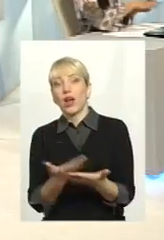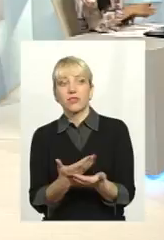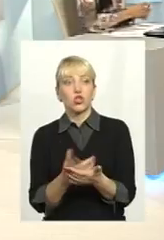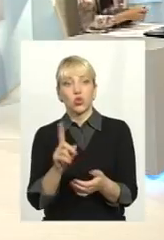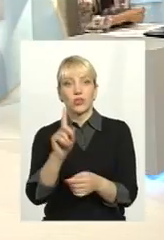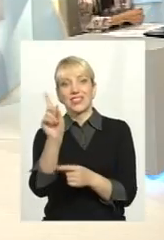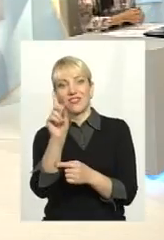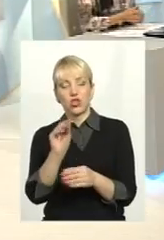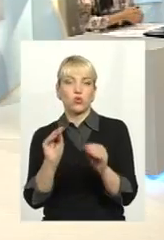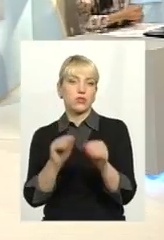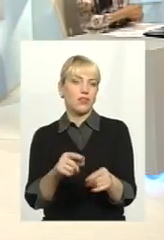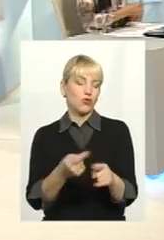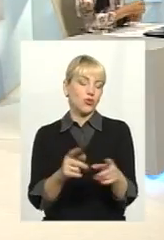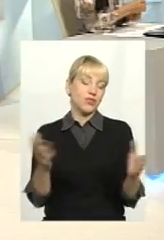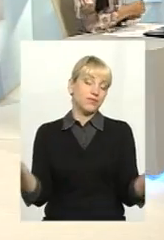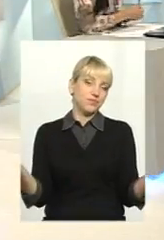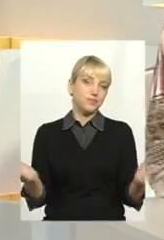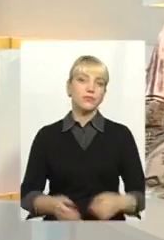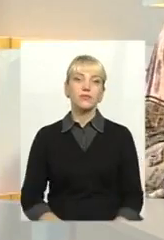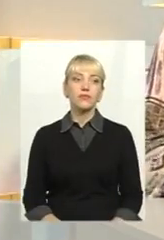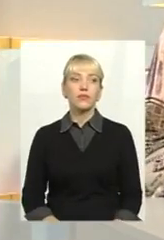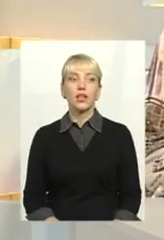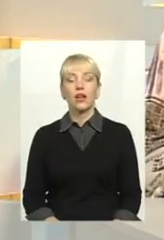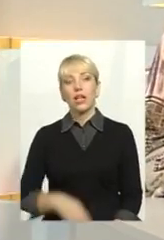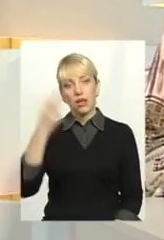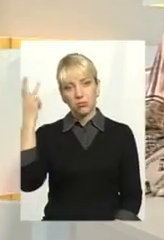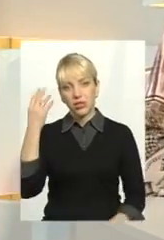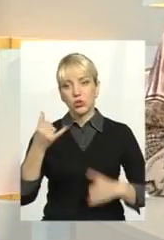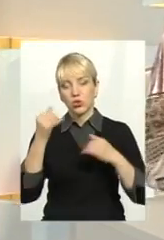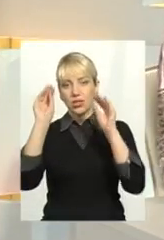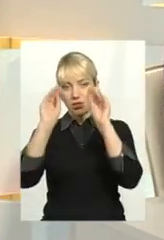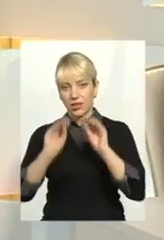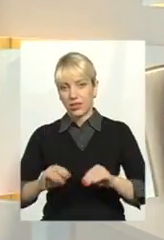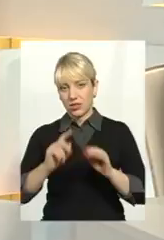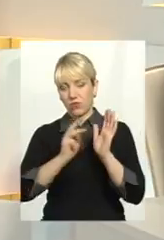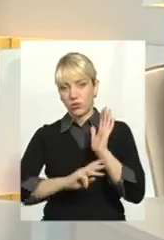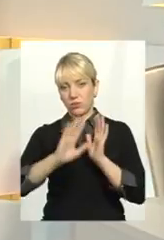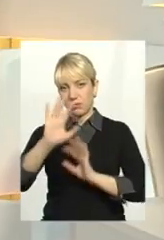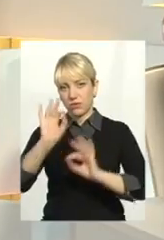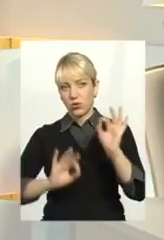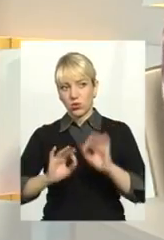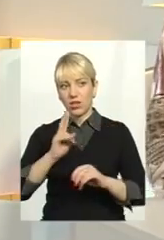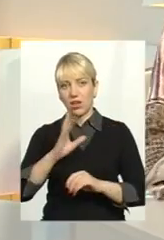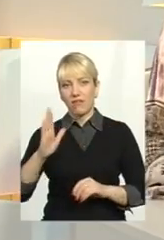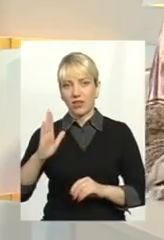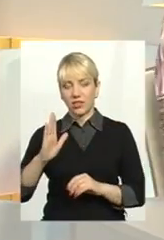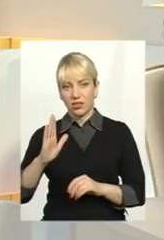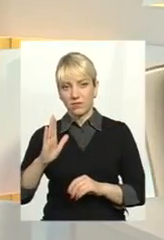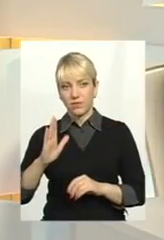до прикладу, Хмельницькому для статистики 85% квартир